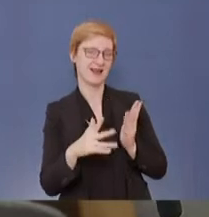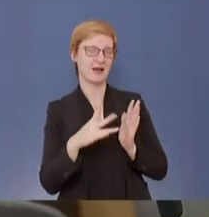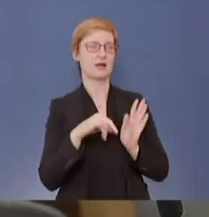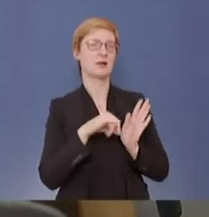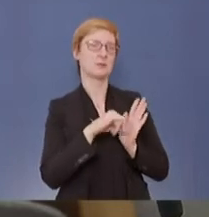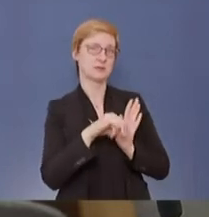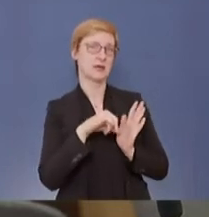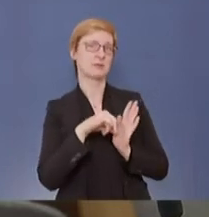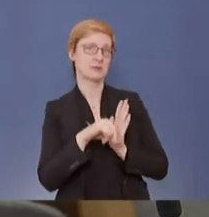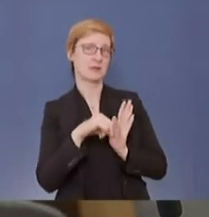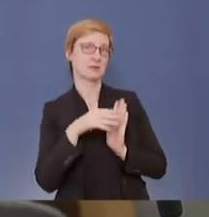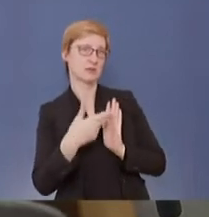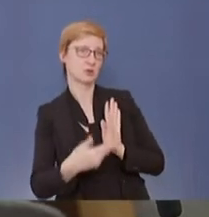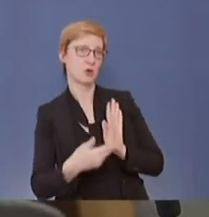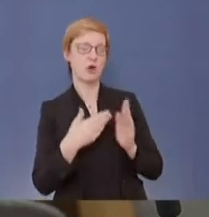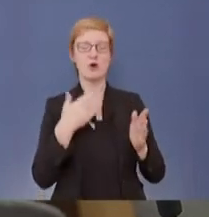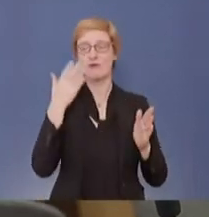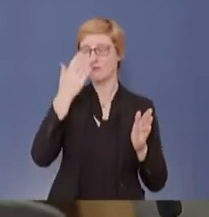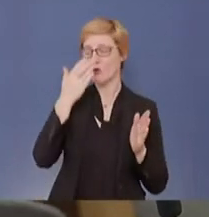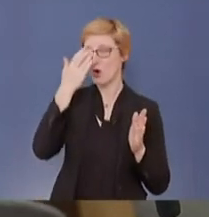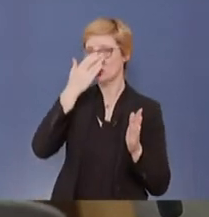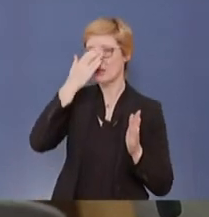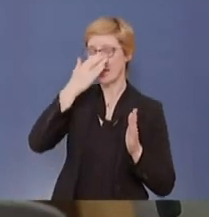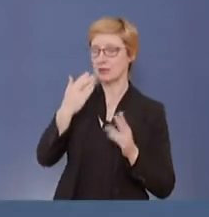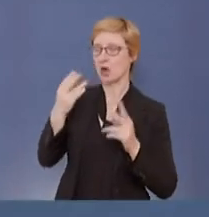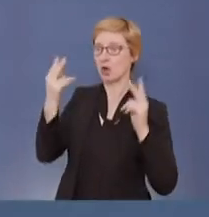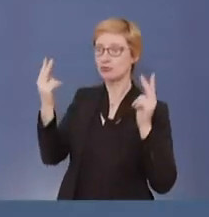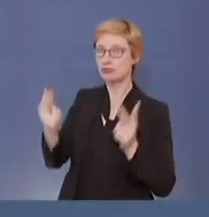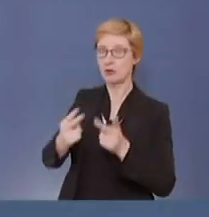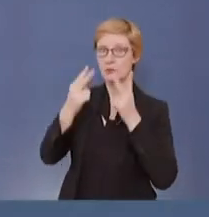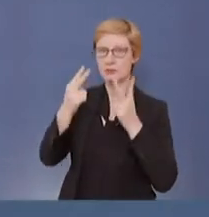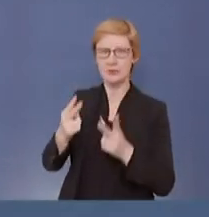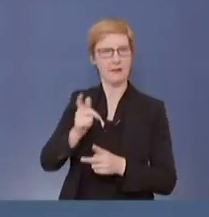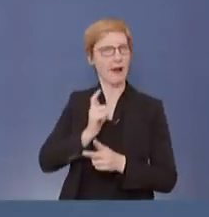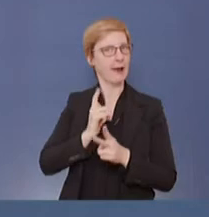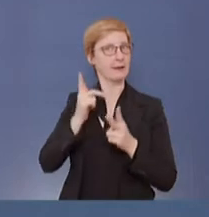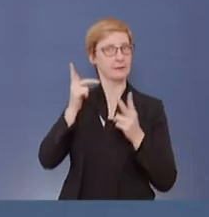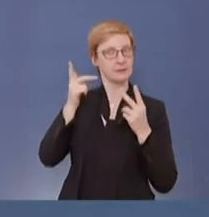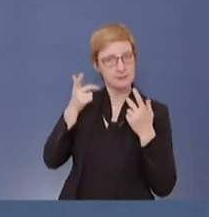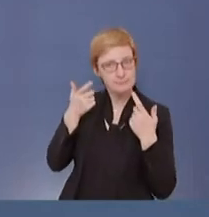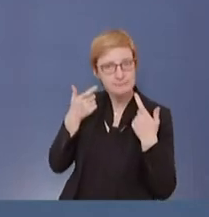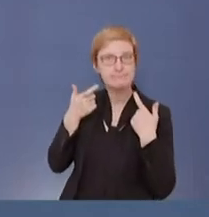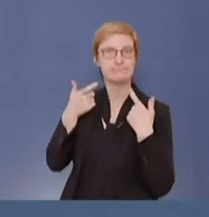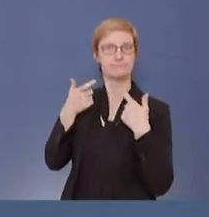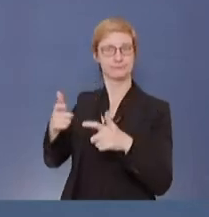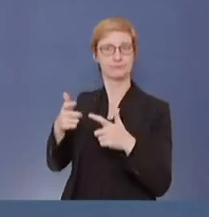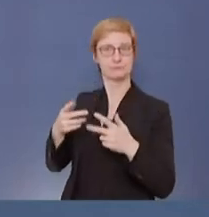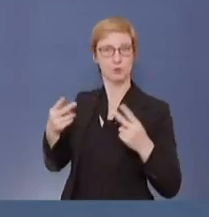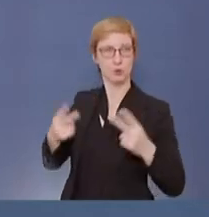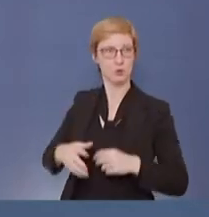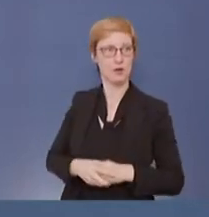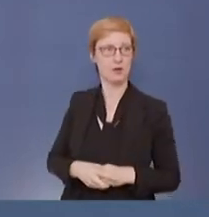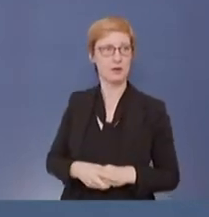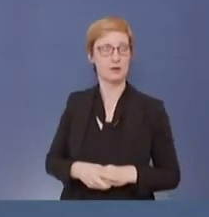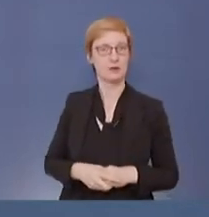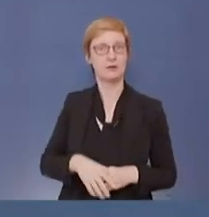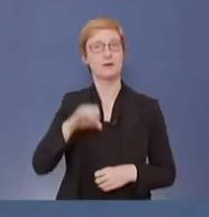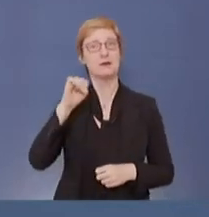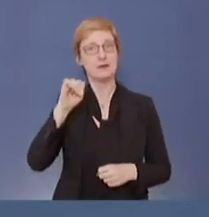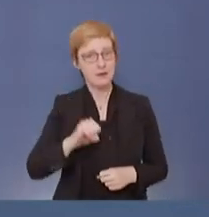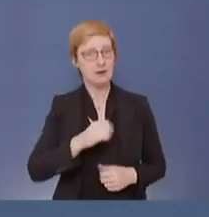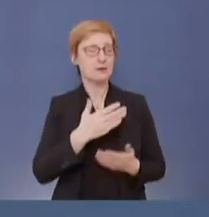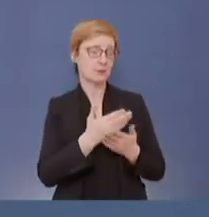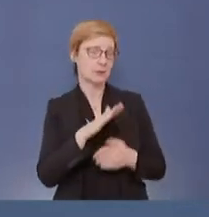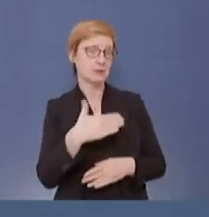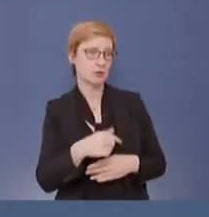dem doch, denke ich, ein klares Dementi entgegensetzen. Das können Sie so interpretieren. Sie wollen auf